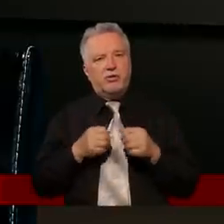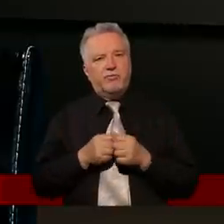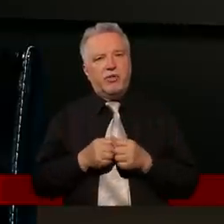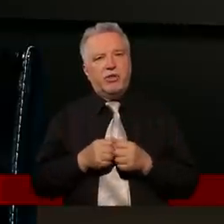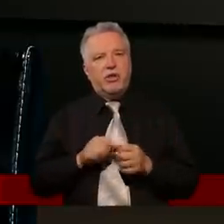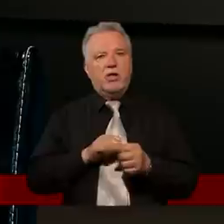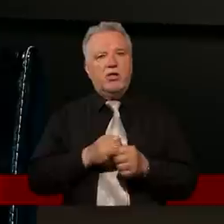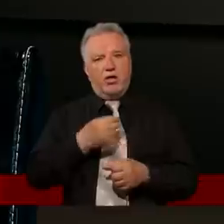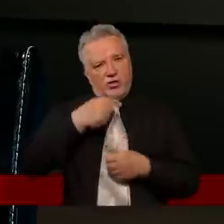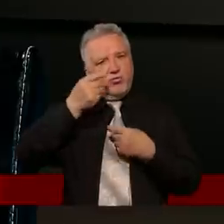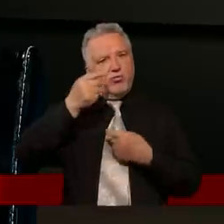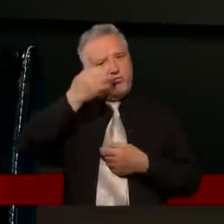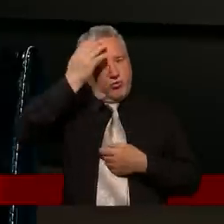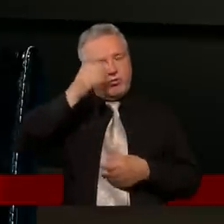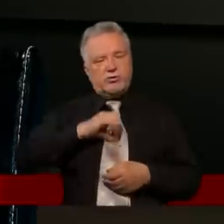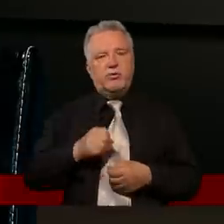że jesteście dyrektorem w firmie.